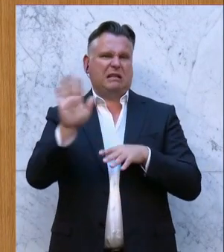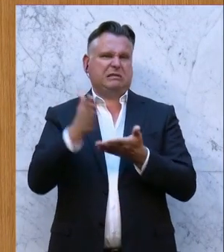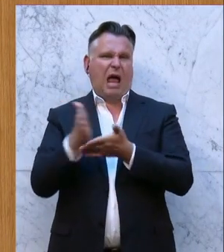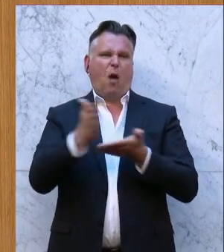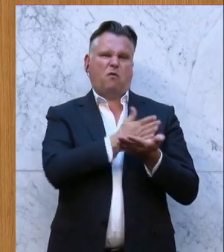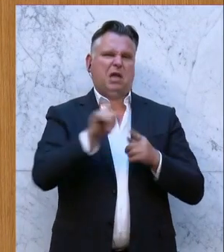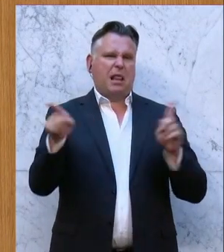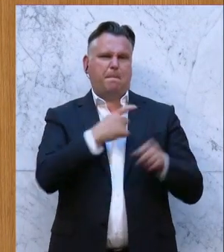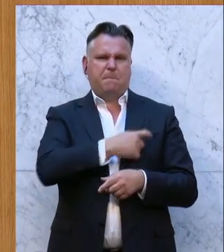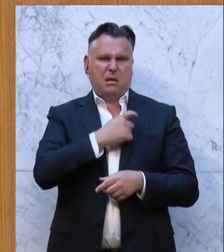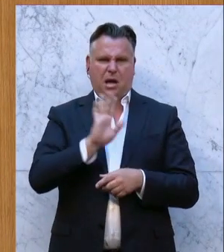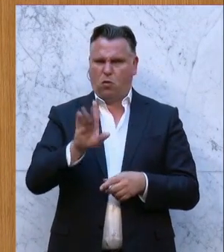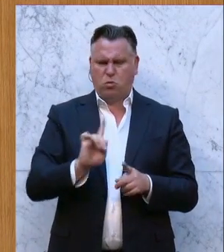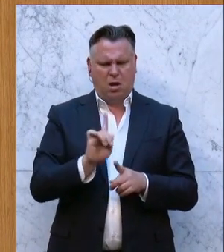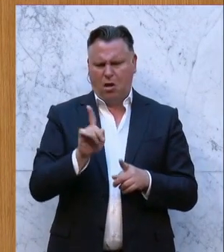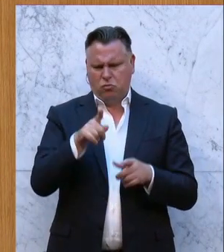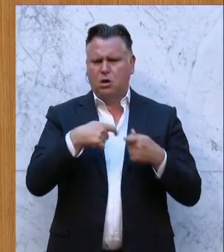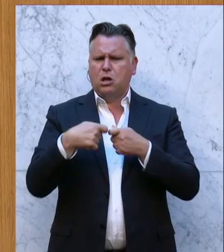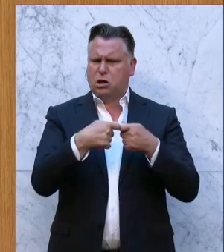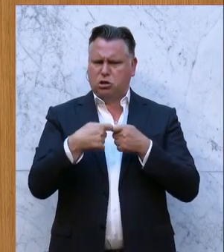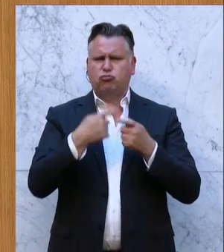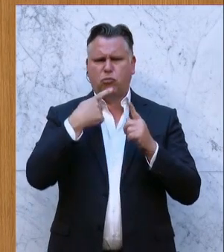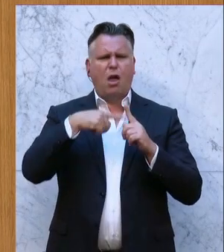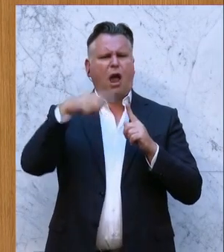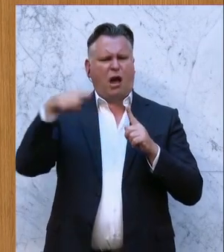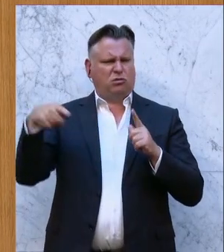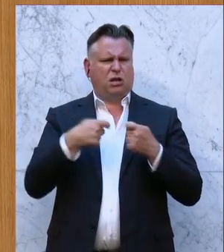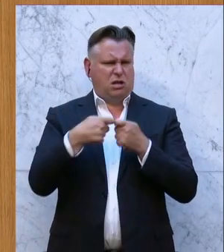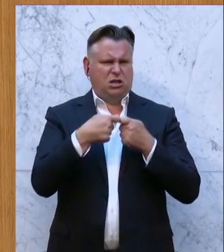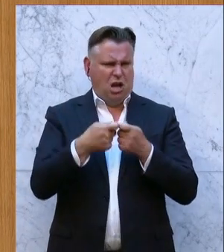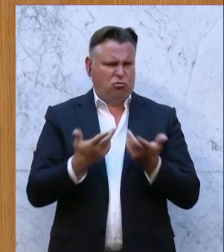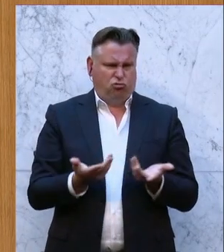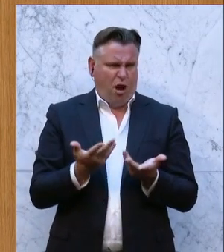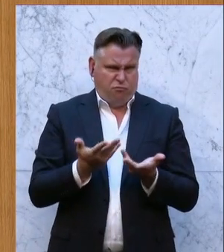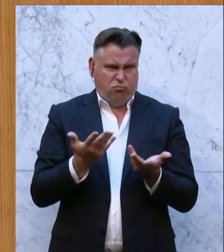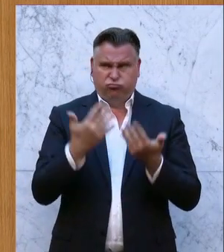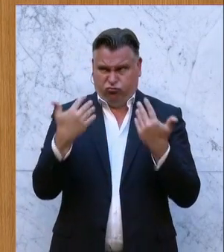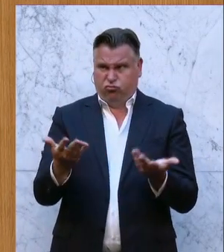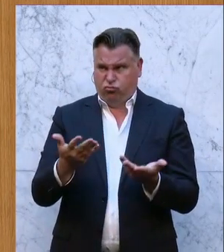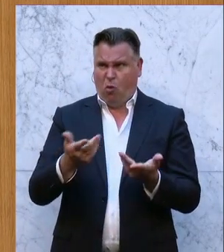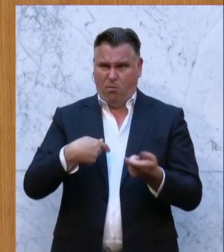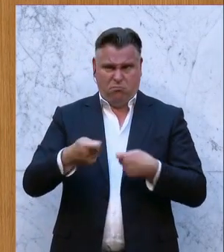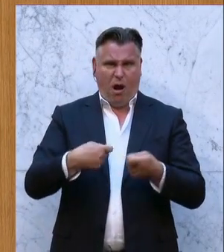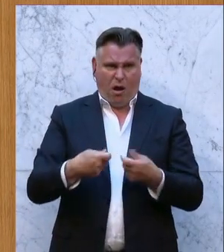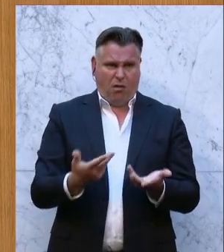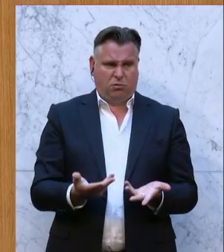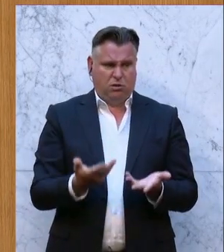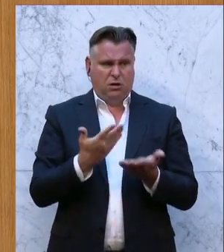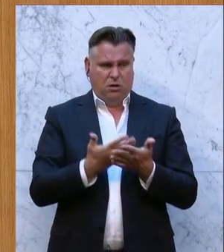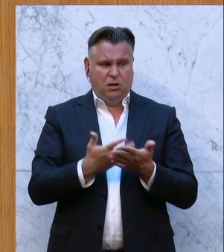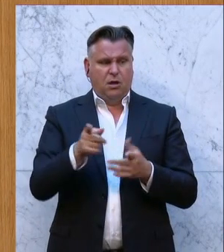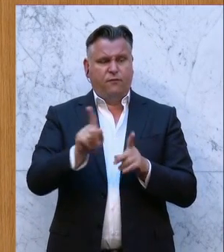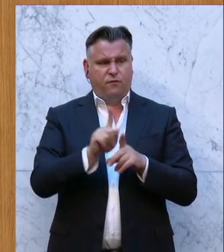sind es hier Gesellschaften, Aktiengesellschaften, die am Markt bestehen müssen und die einen